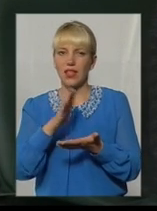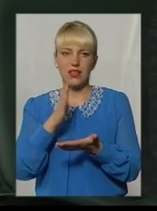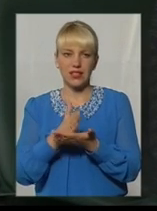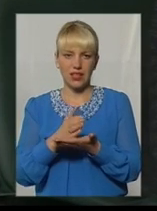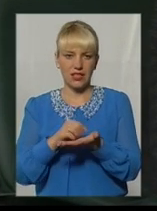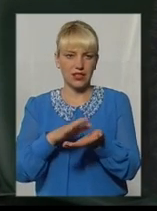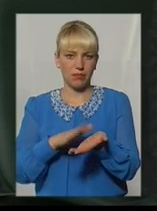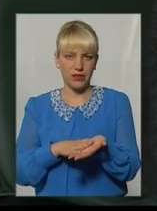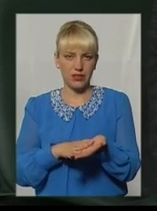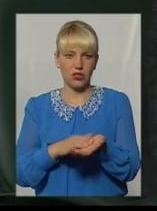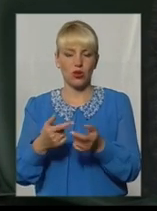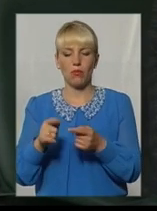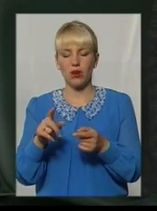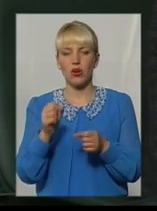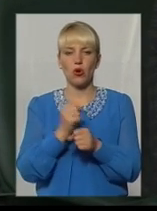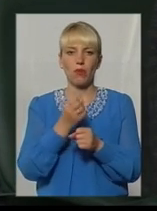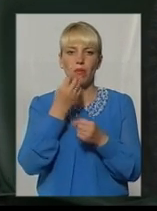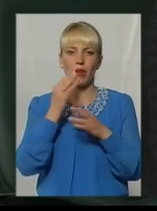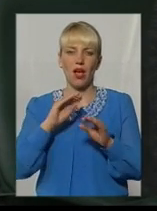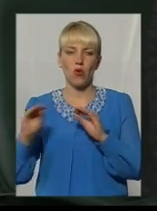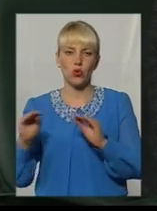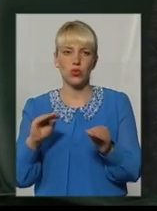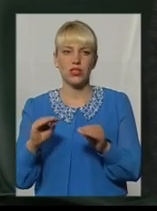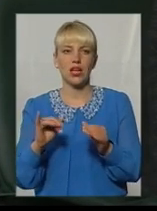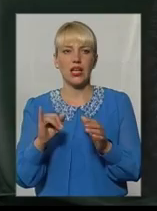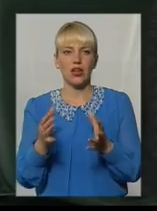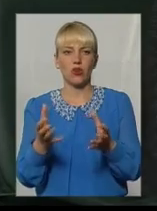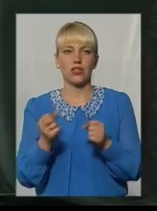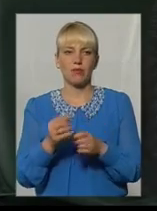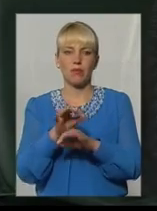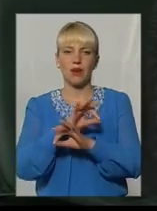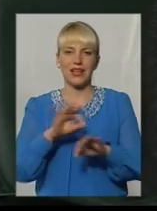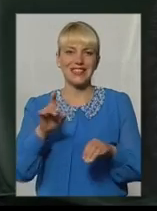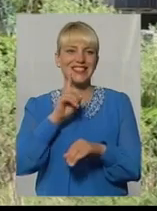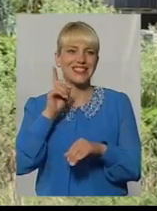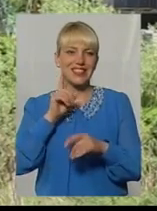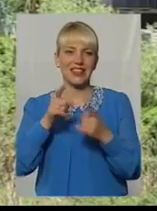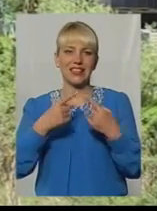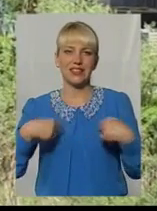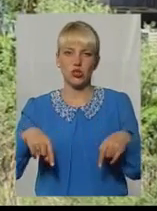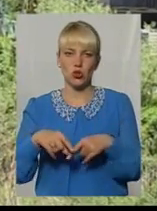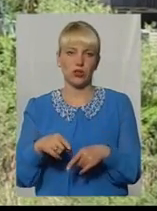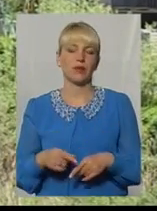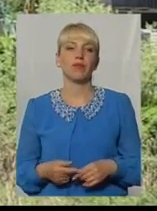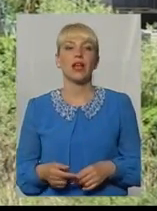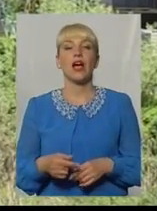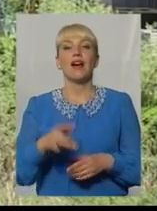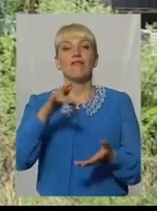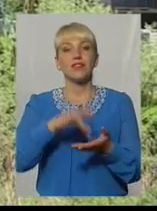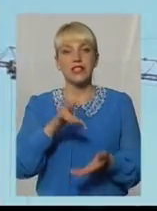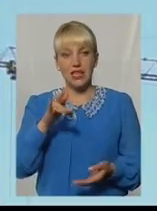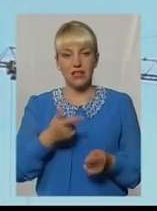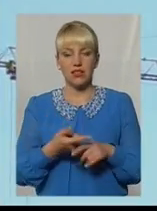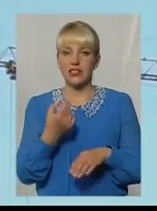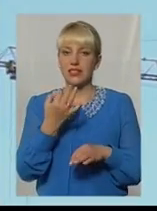впорядковуємо, де можемо робимо благоустрій і отримуємо прекрасні зелені зони, насправді. Проте якраз у центрі із зеленю